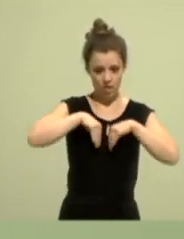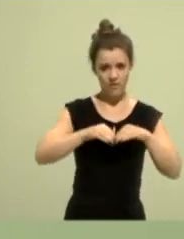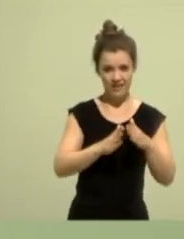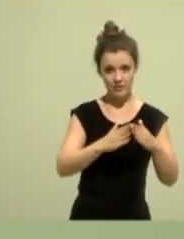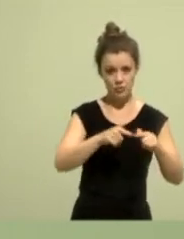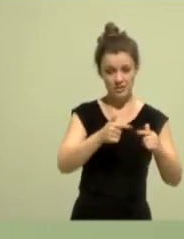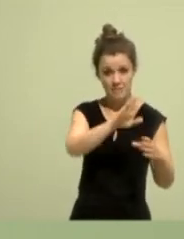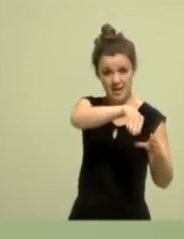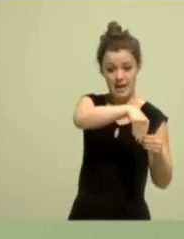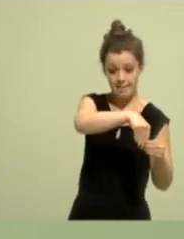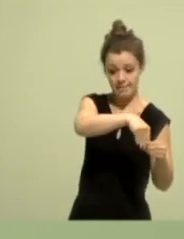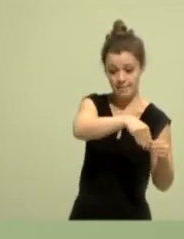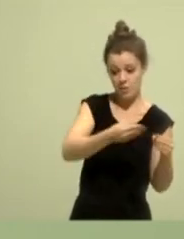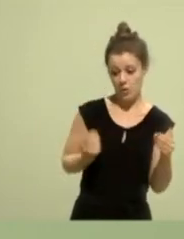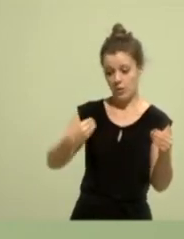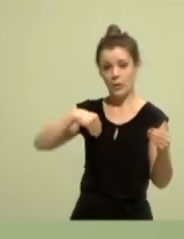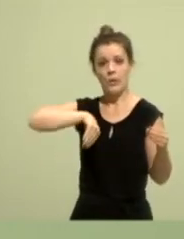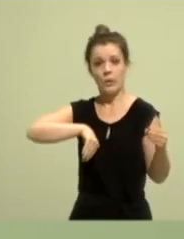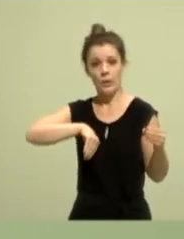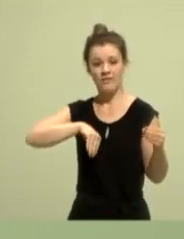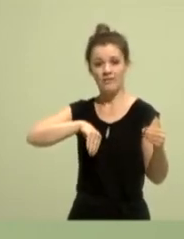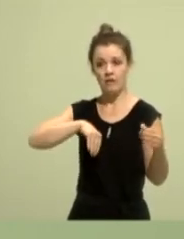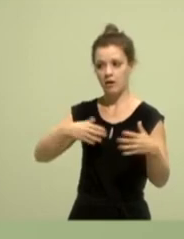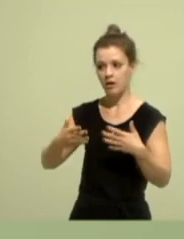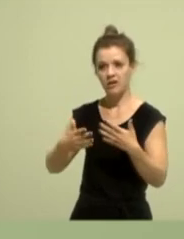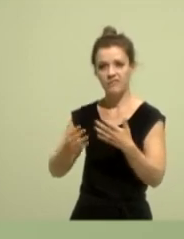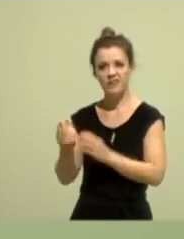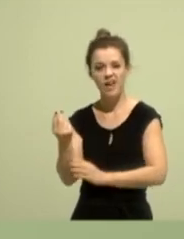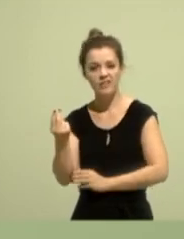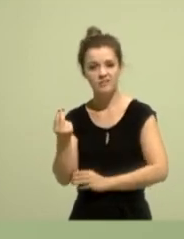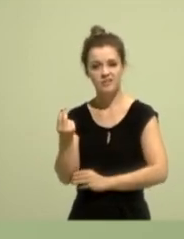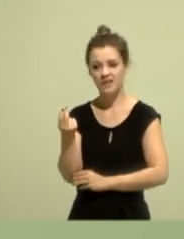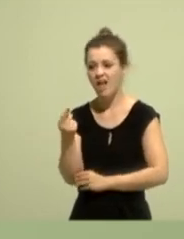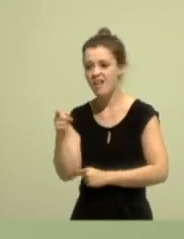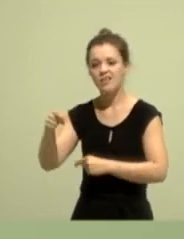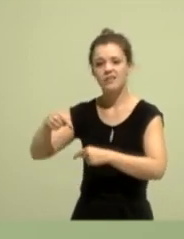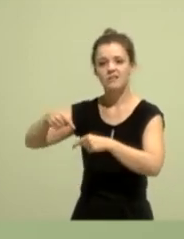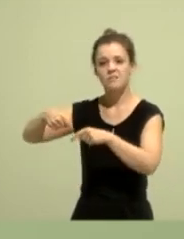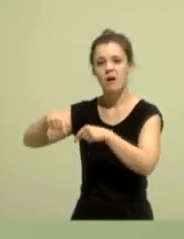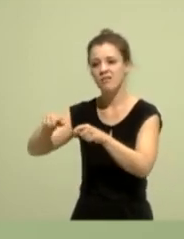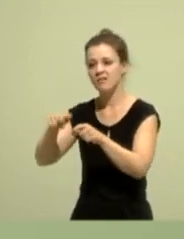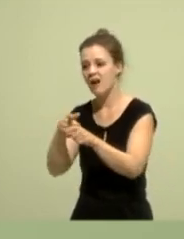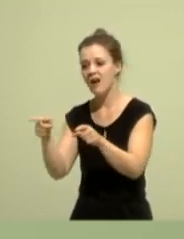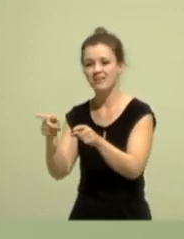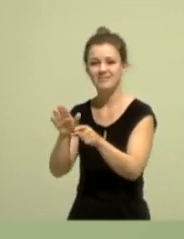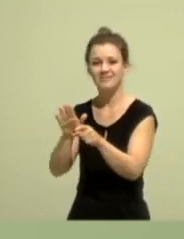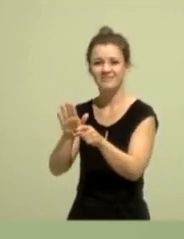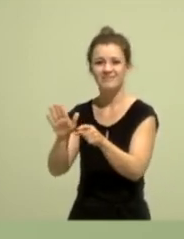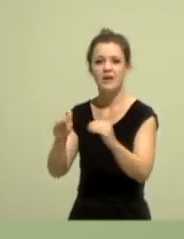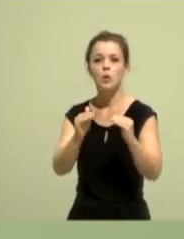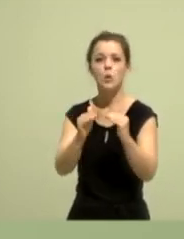Hauptverantwortliche für die Finanzen und die Gelder der MandatsträgerInnen, also deiner KollegInnen,